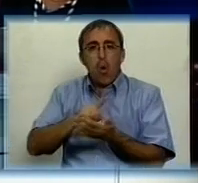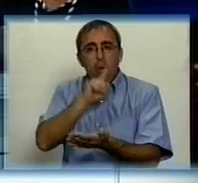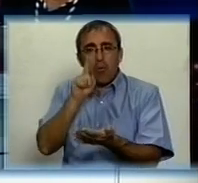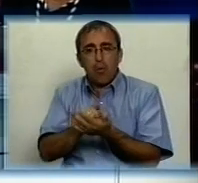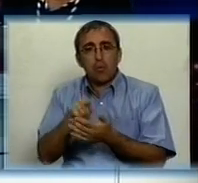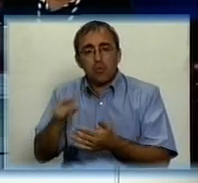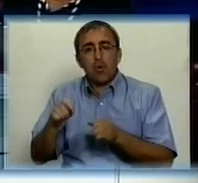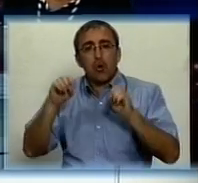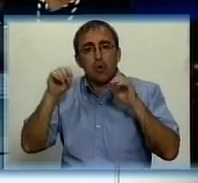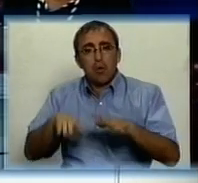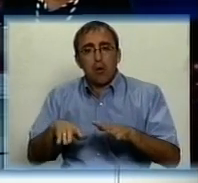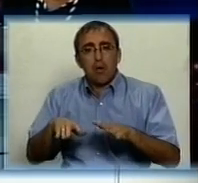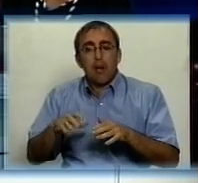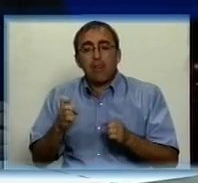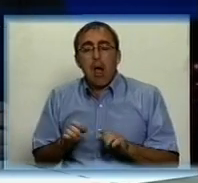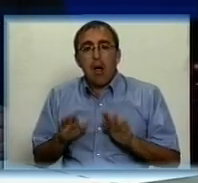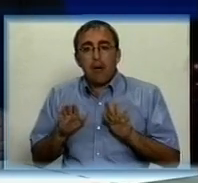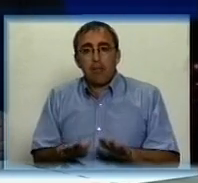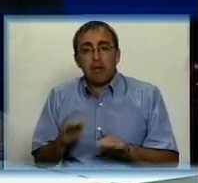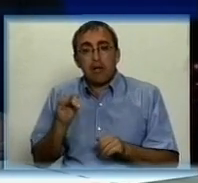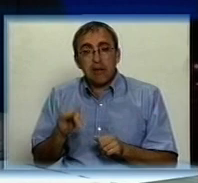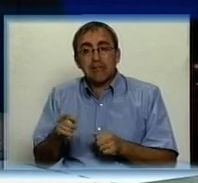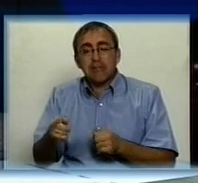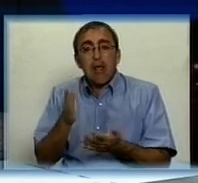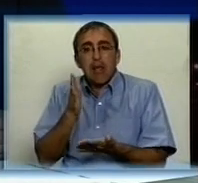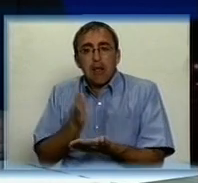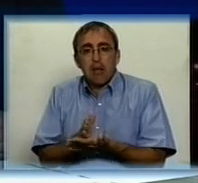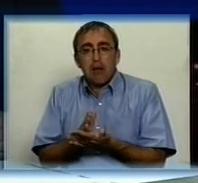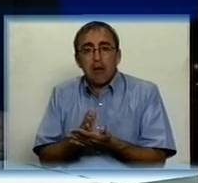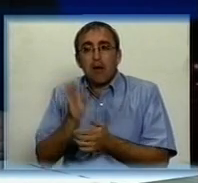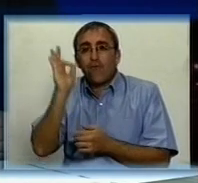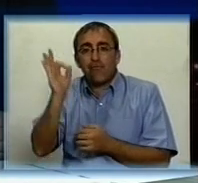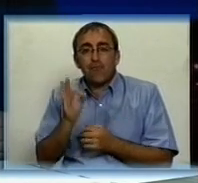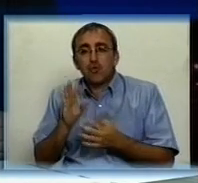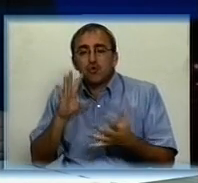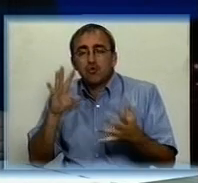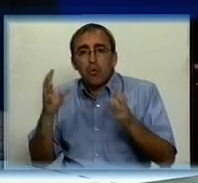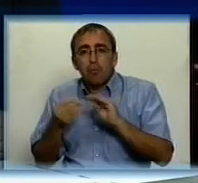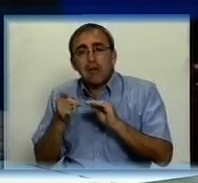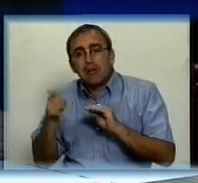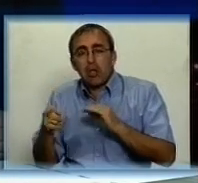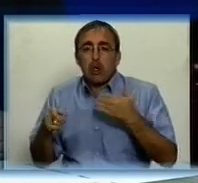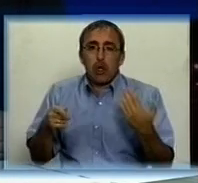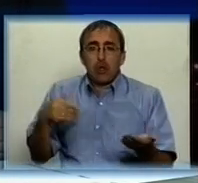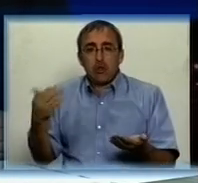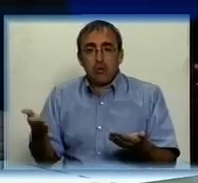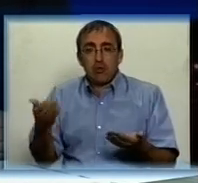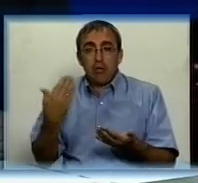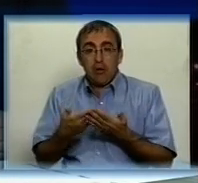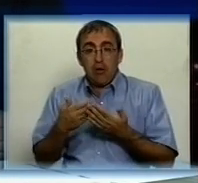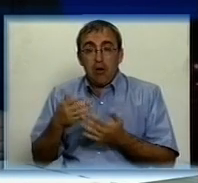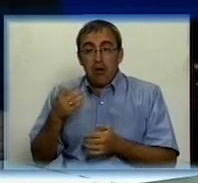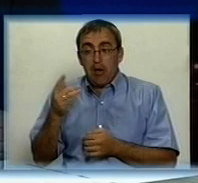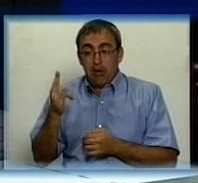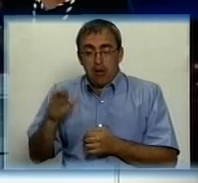тут вже вирішують безпосередньо на місці. І, звичайно, це є відсоток суб'єктивізму тих чи інших. Але, я думаю, якщо дитина